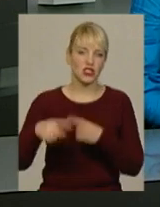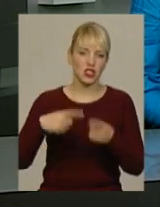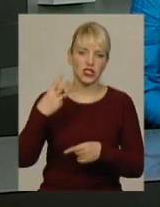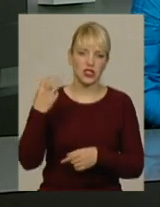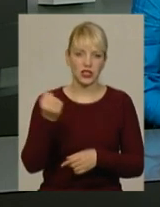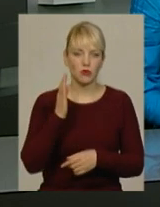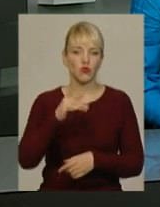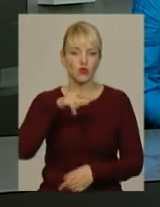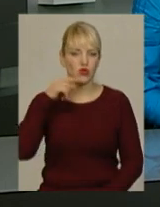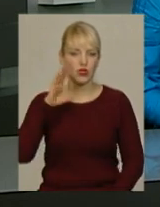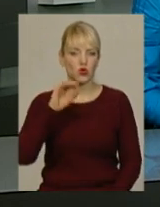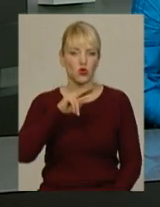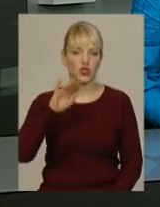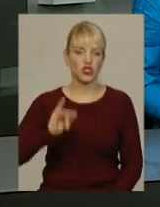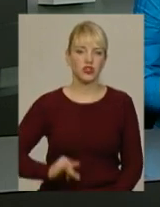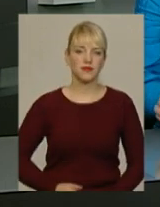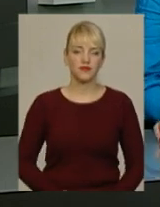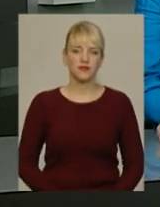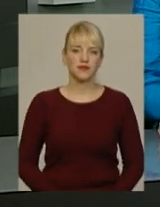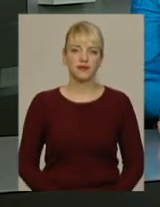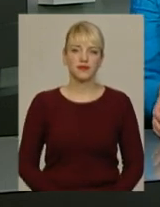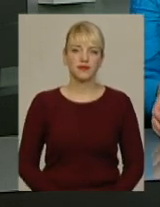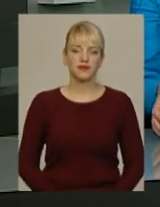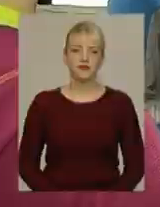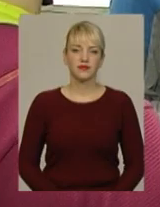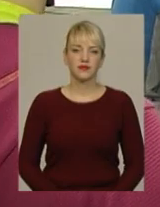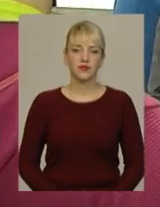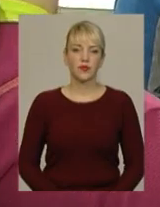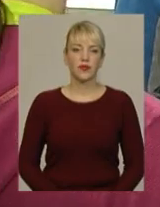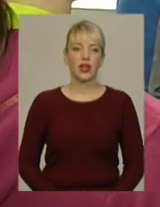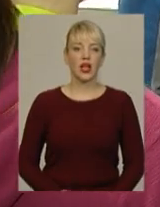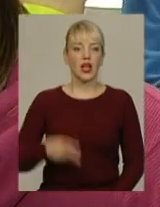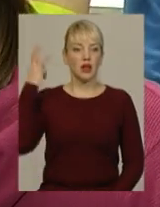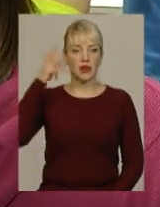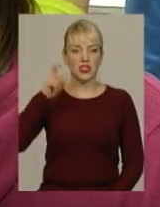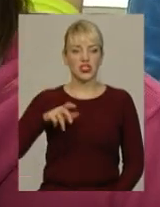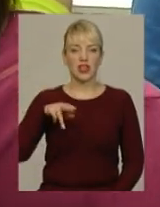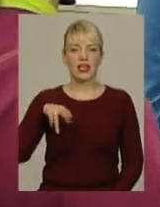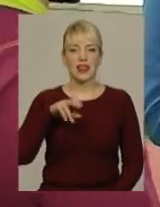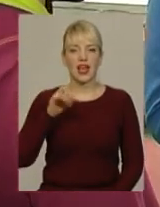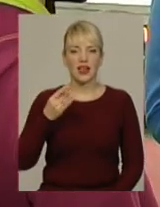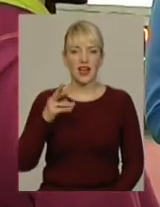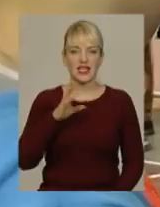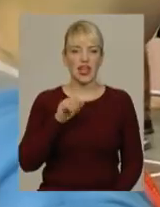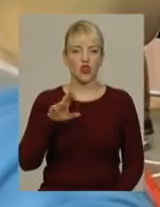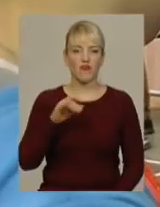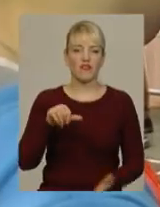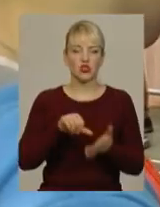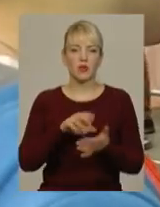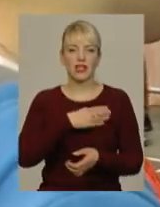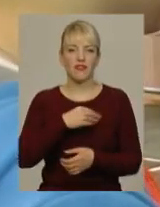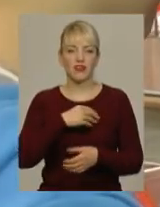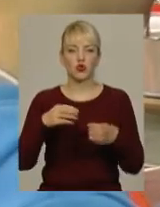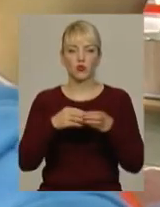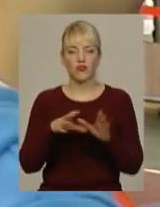російському Сочі. Більше розкаже Вікторія Паламар. Хмельничанка Дар'я Садова, яка виступає за львівську команду,